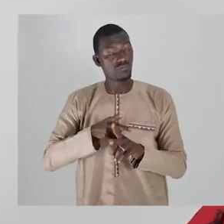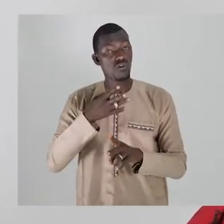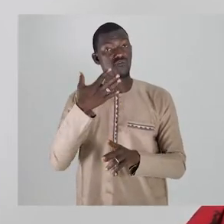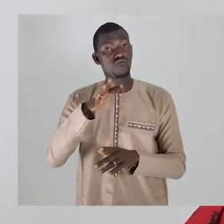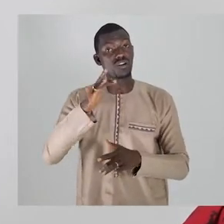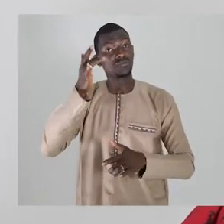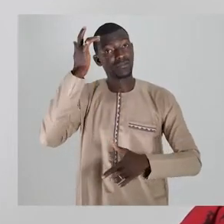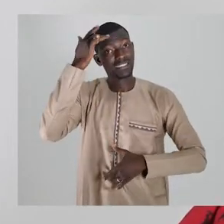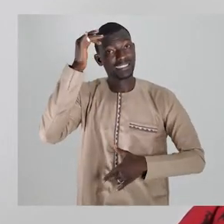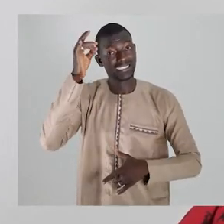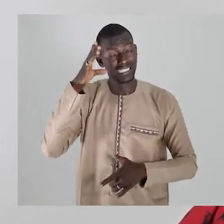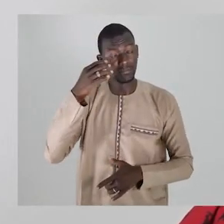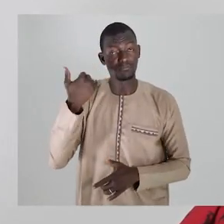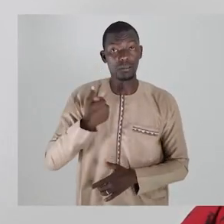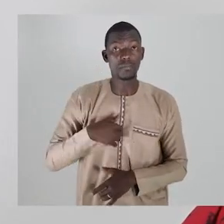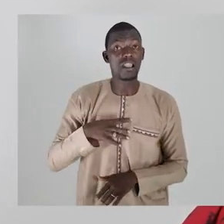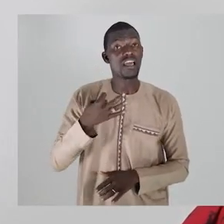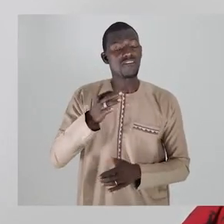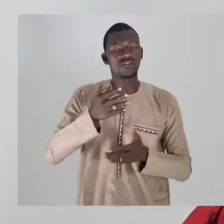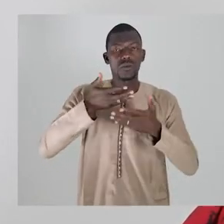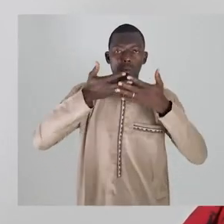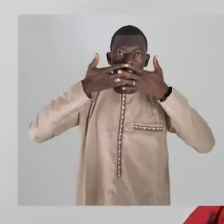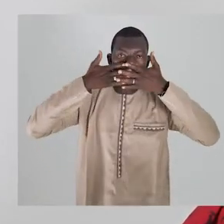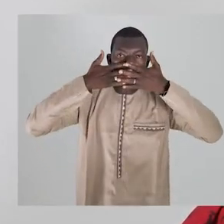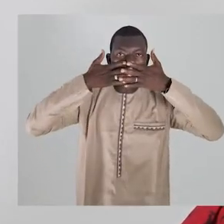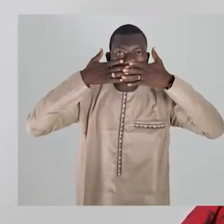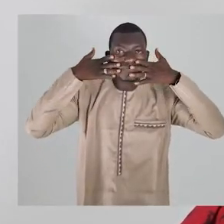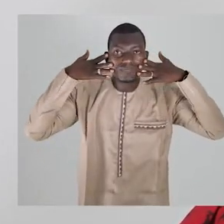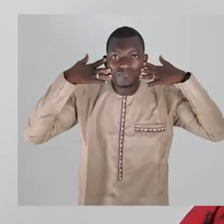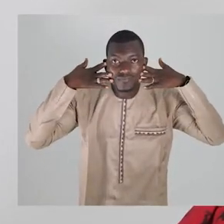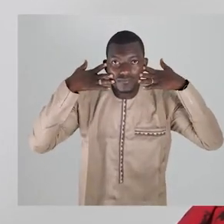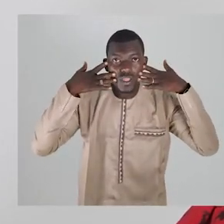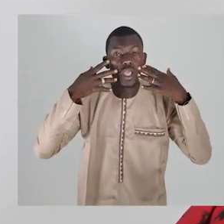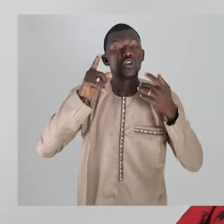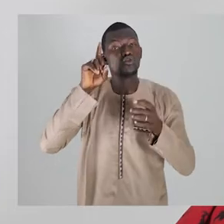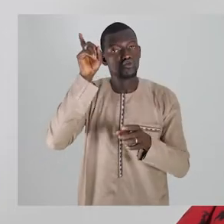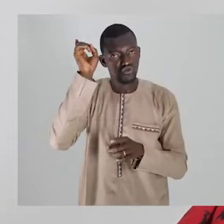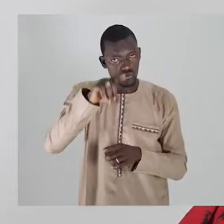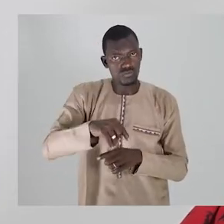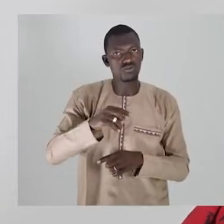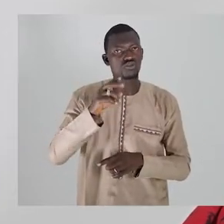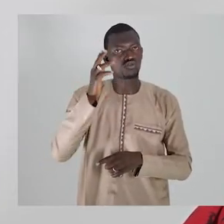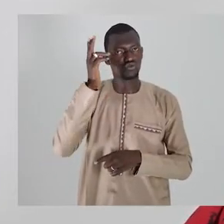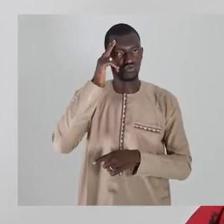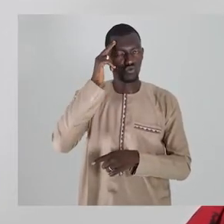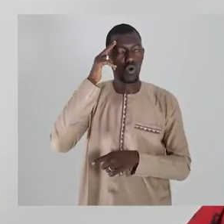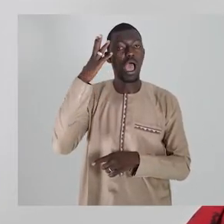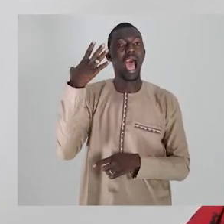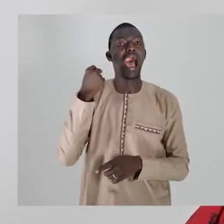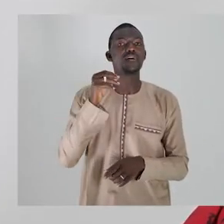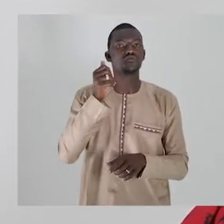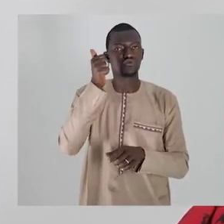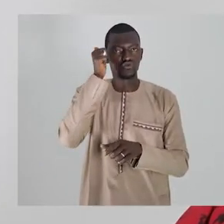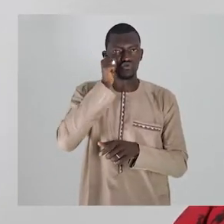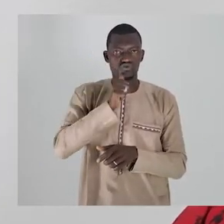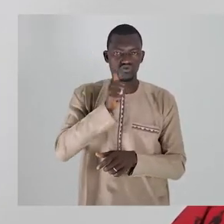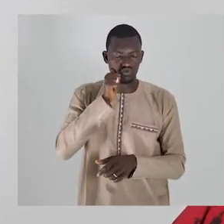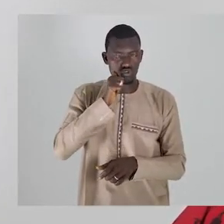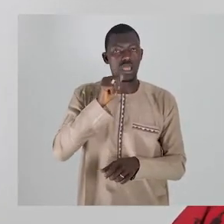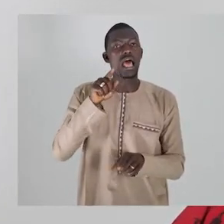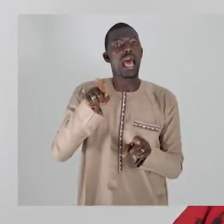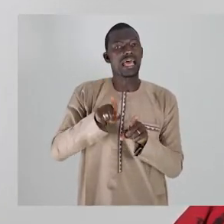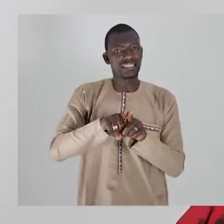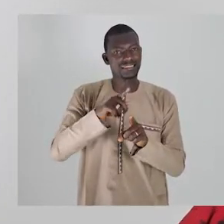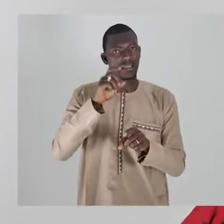Wataya nuwanju yonuware mukano max. Yonu wataya nulako mikichimaka. Ma nukankatisaka. Dipo ulako jaka ramben